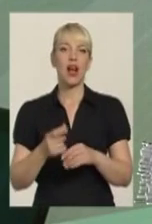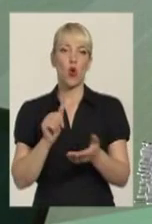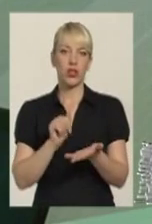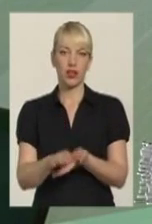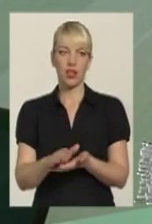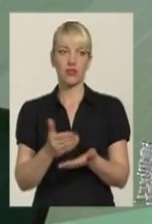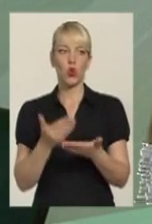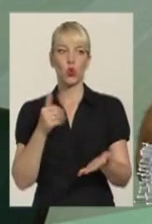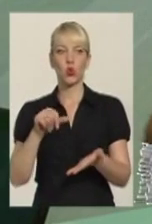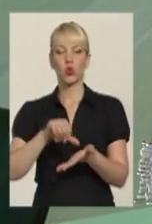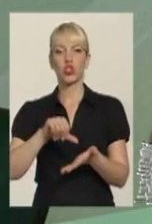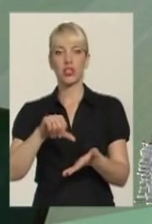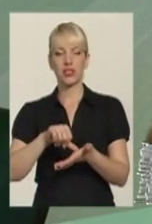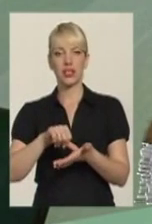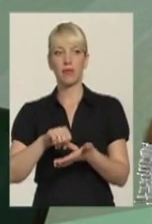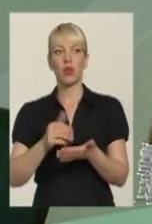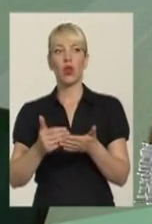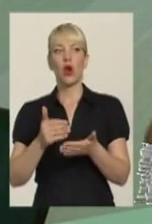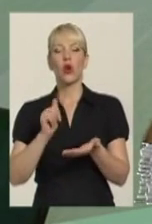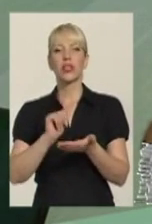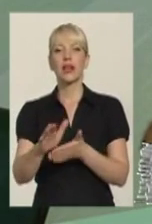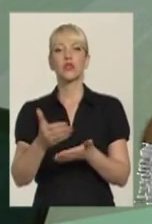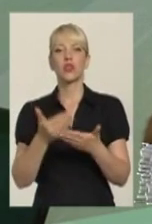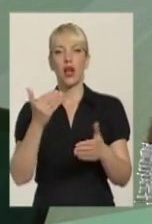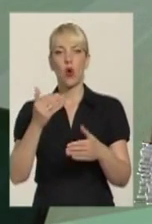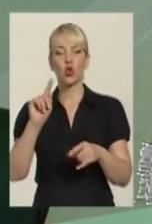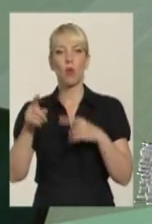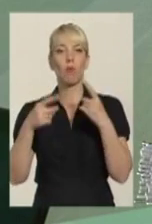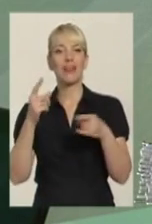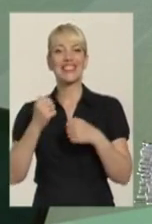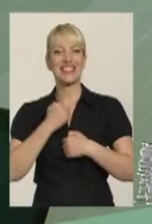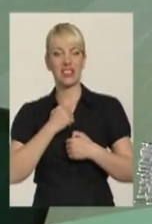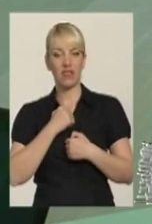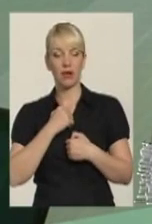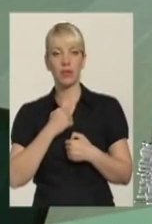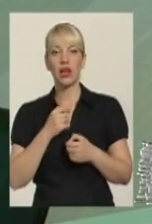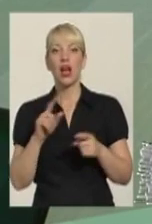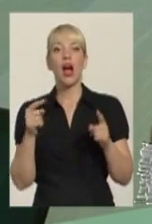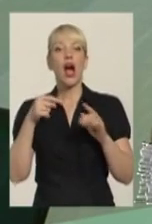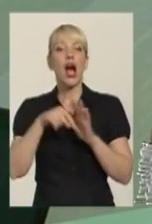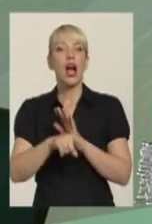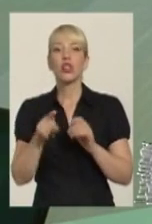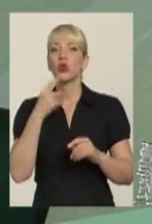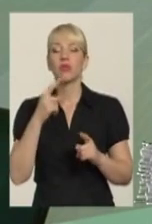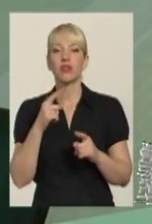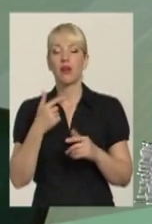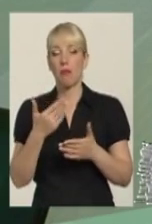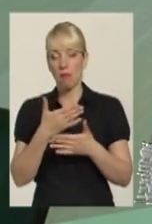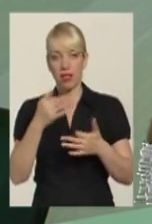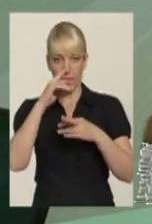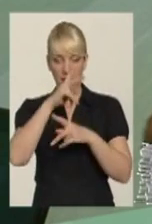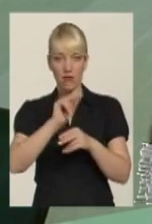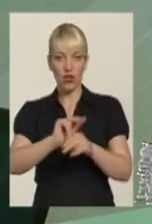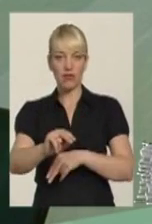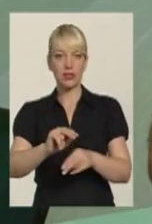відказується від участия, від призіва, це о чому говорить? Ми в своє час неправильно виспитували. А що ми неправильно